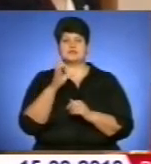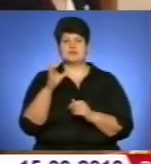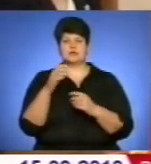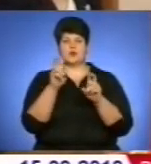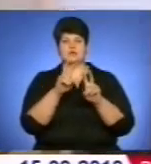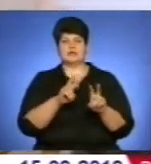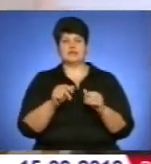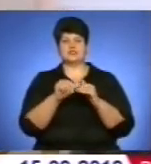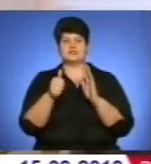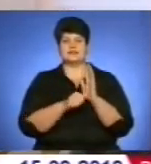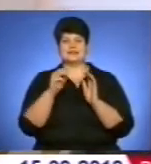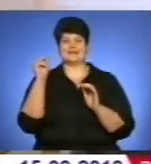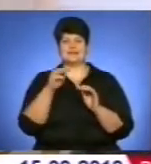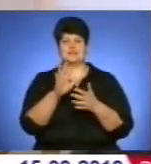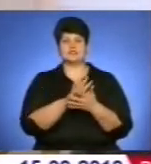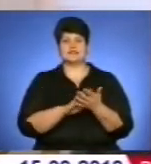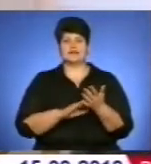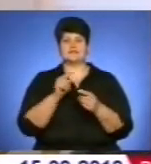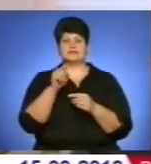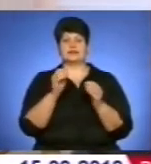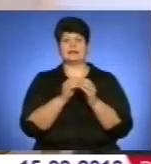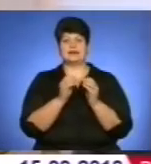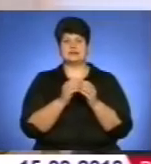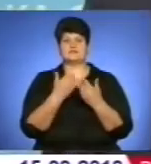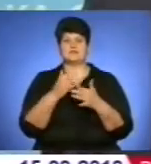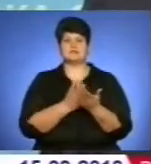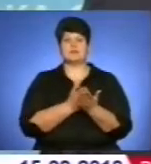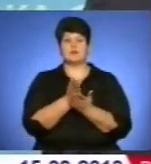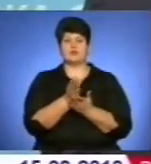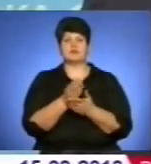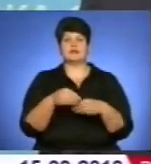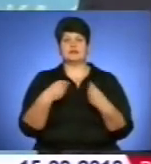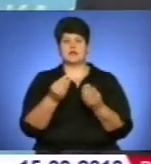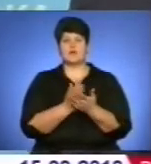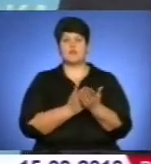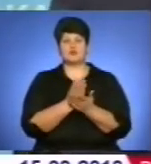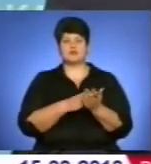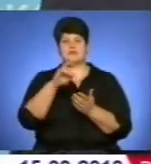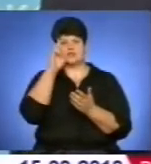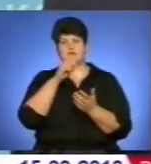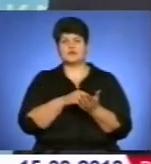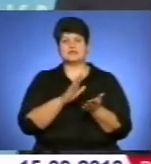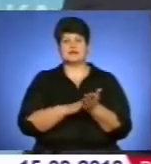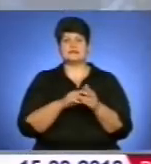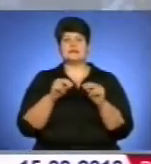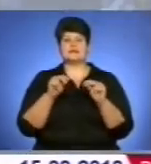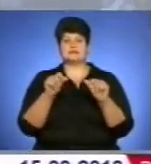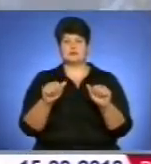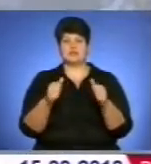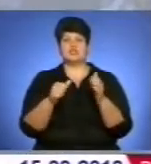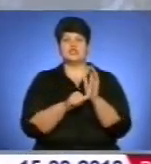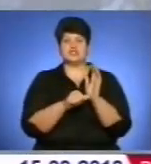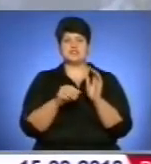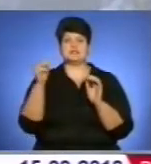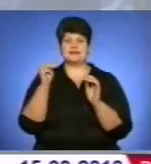Фахівці зазначають, процедура реєстрації земельних ділянок та отримання прав власності на них чітко виражена законодавством. Від початку року